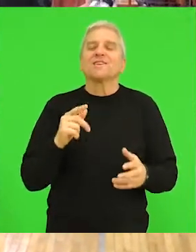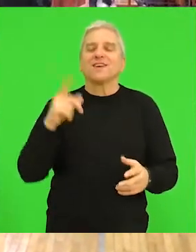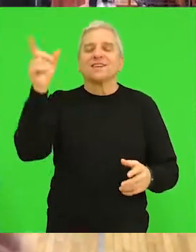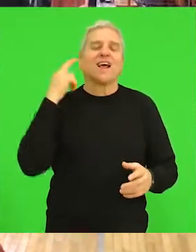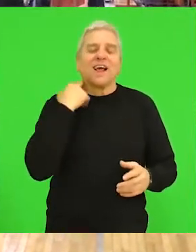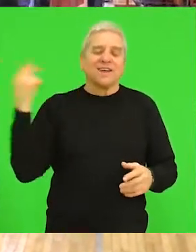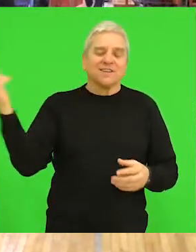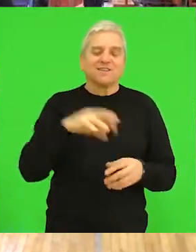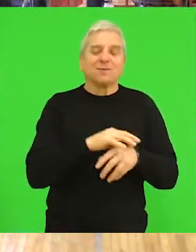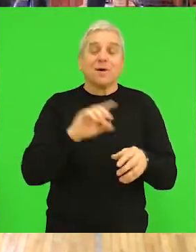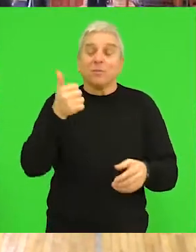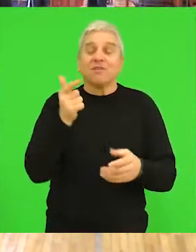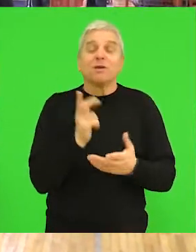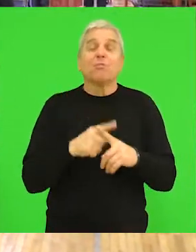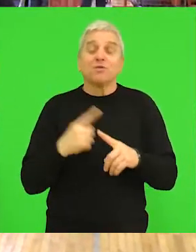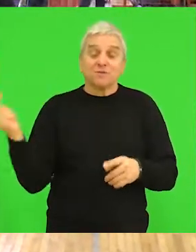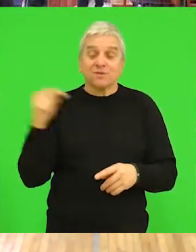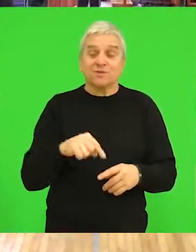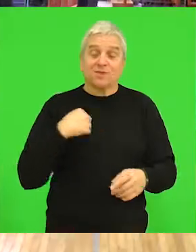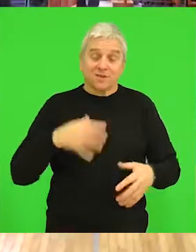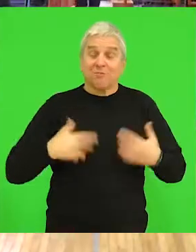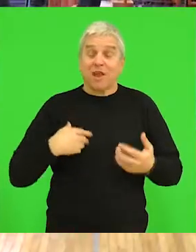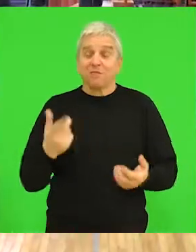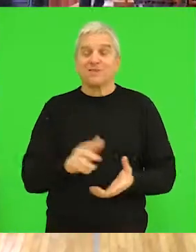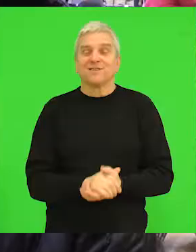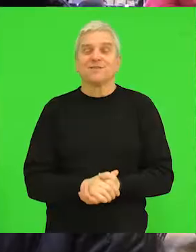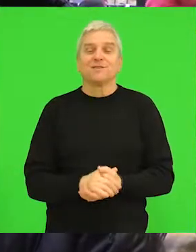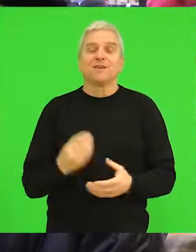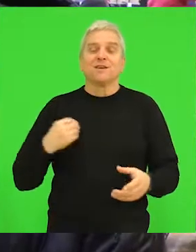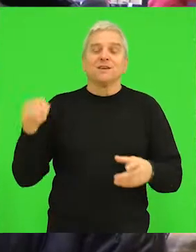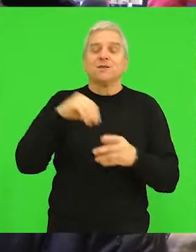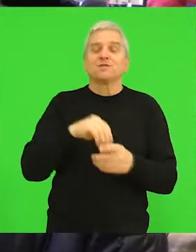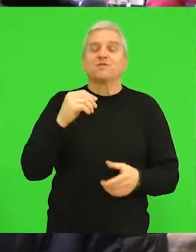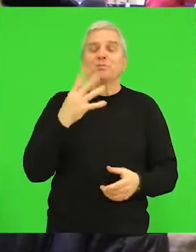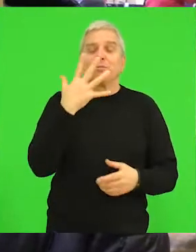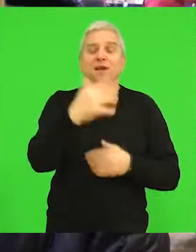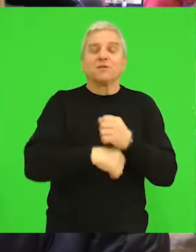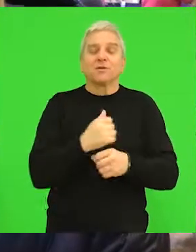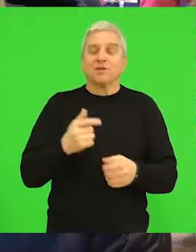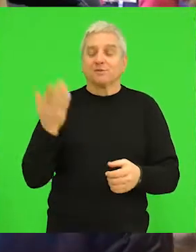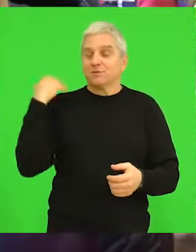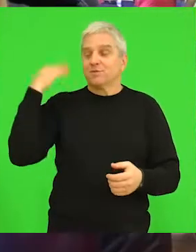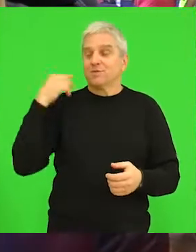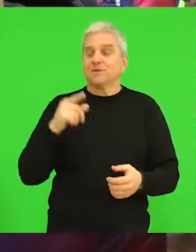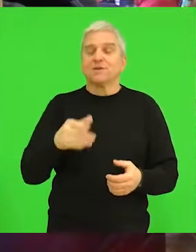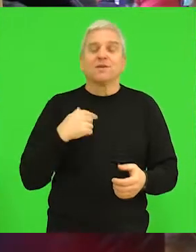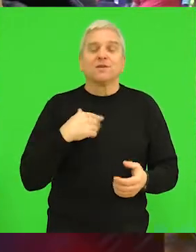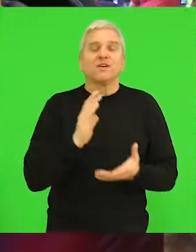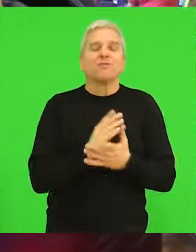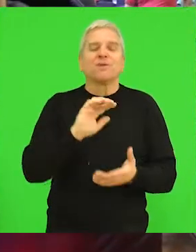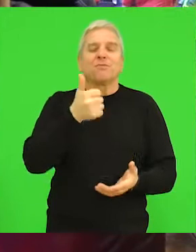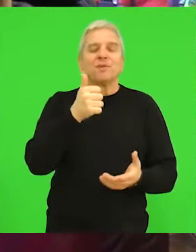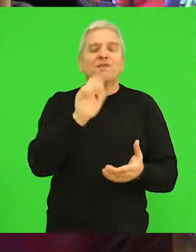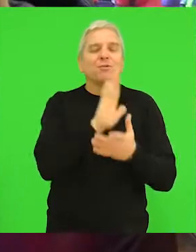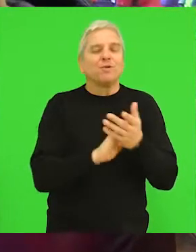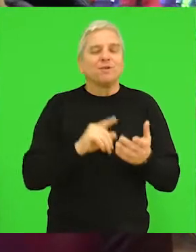ovom delu Evrope i nisam se pokajao naprotiv oduševljen sam čestujem iz poslednjih pet godina na ovom turniru bukvalno njegovog